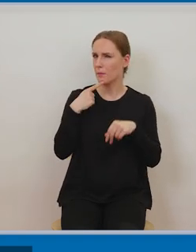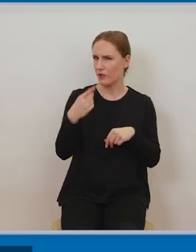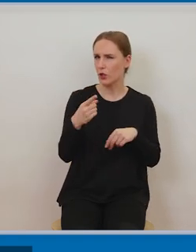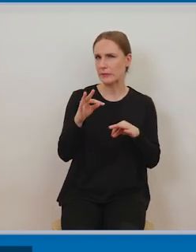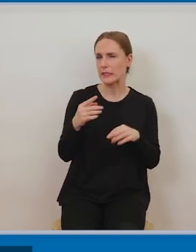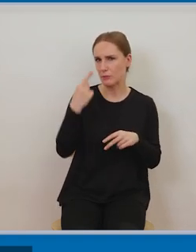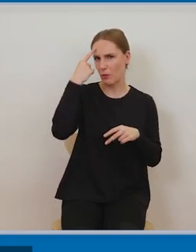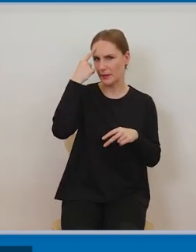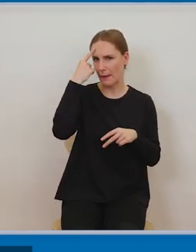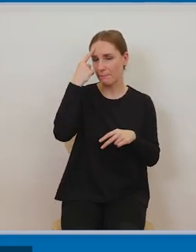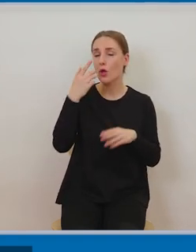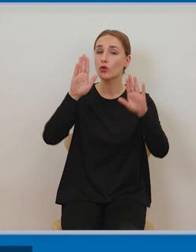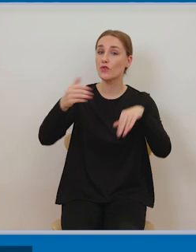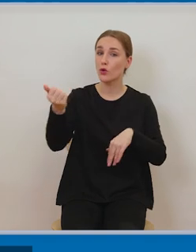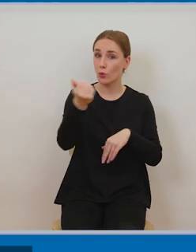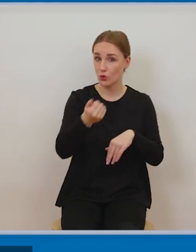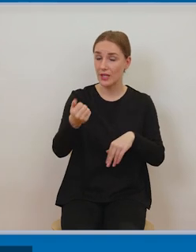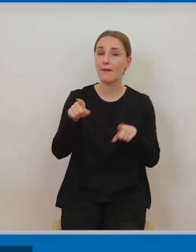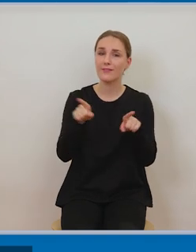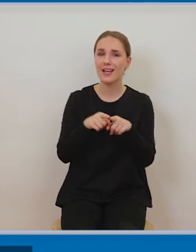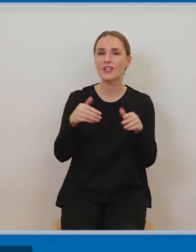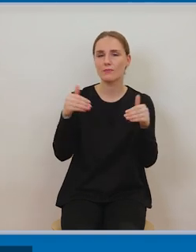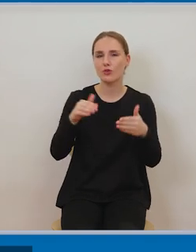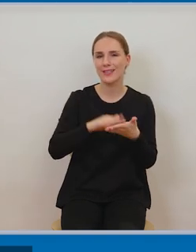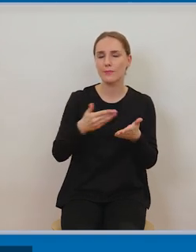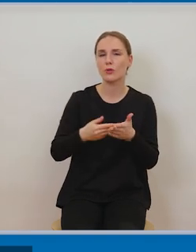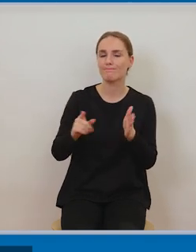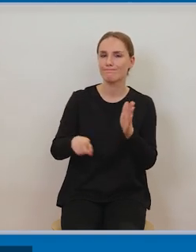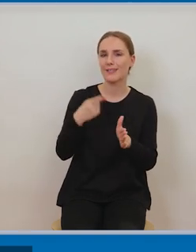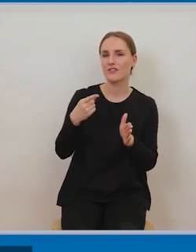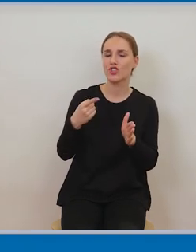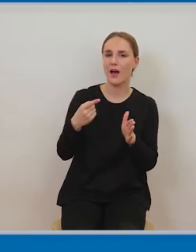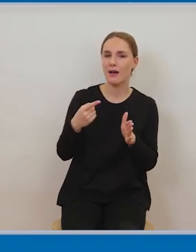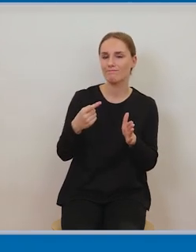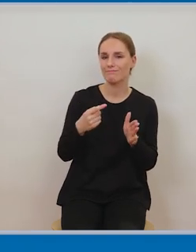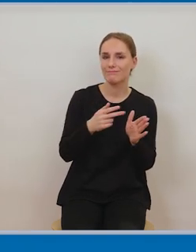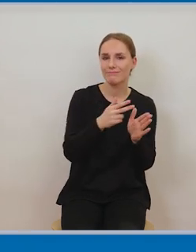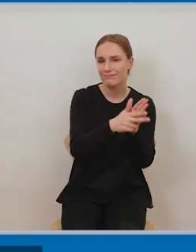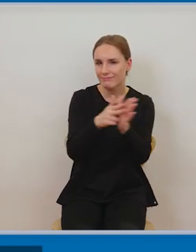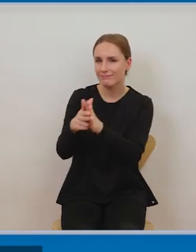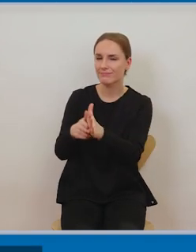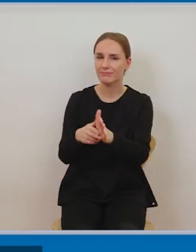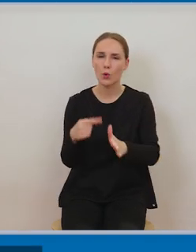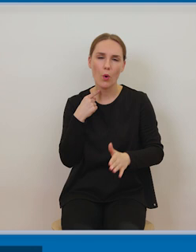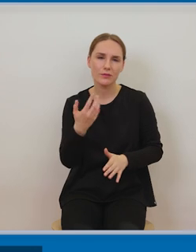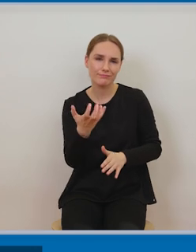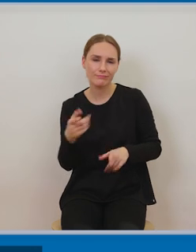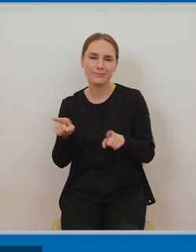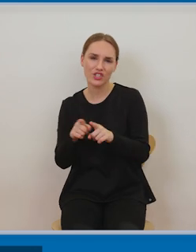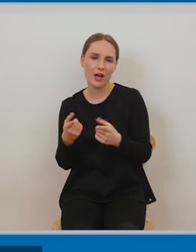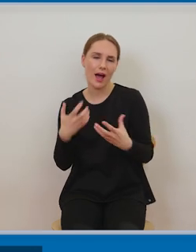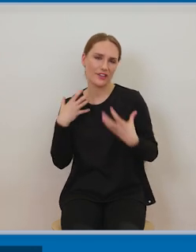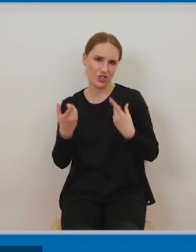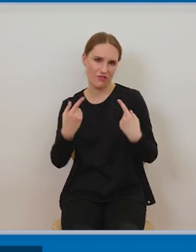właśnie fragmenty filmików możemy utworów fragmenty utworów audiowizualnych na przykład i szczególnie te fragmenty